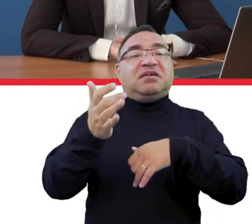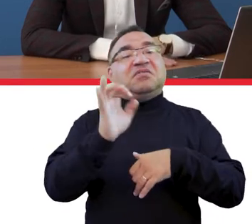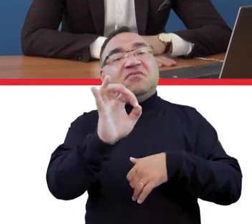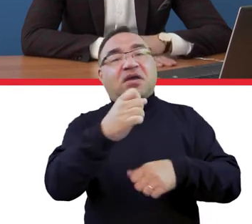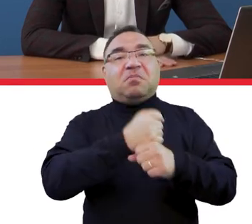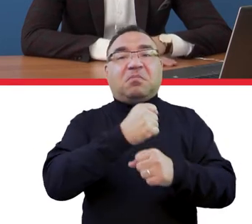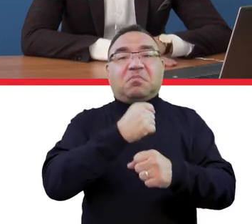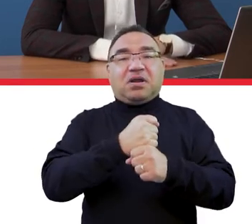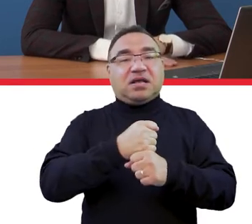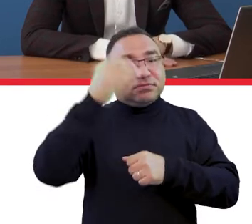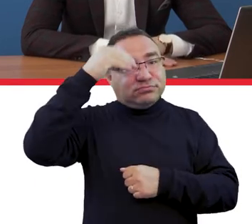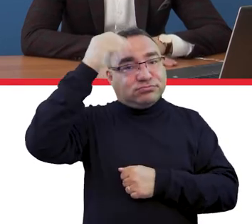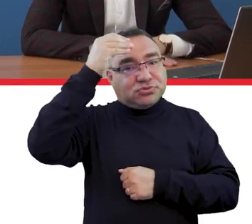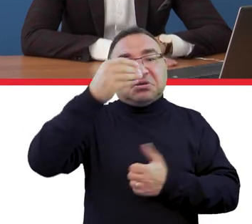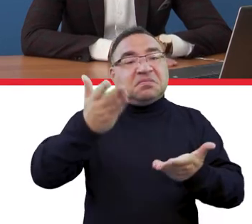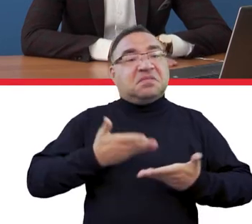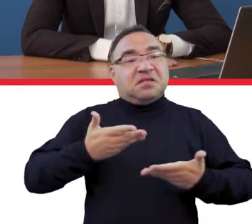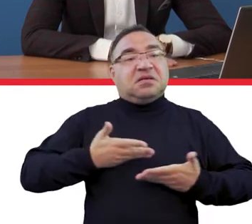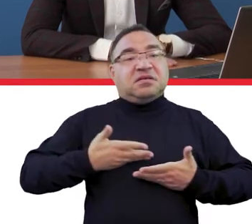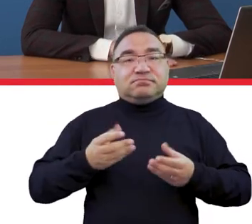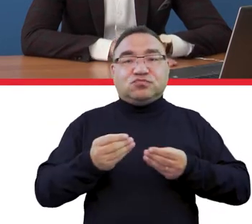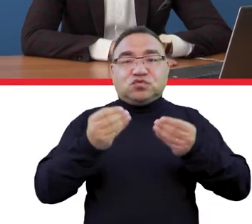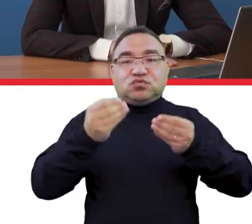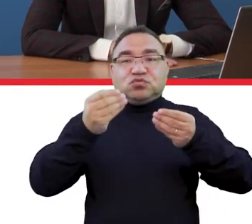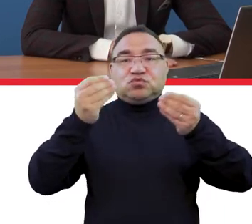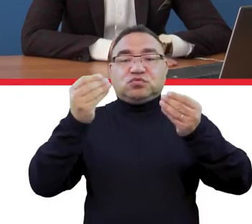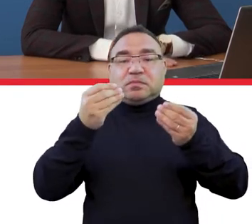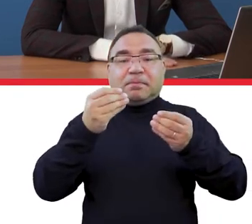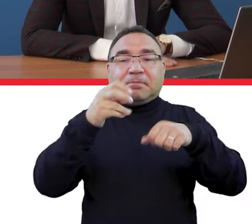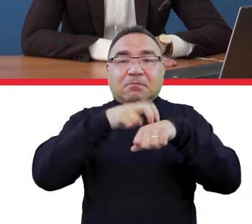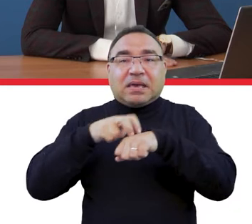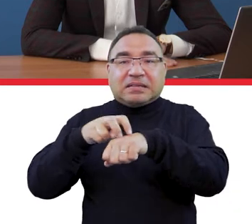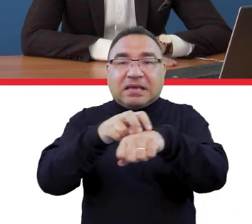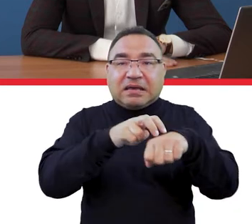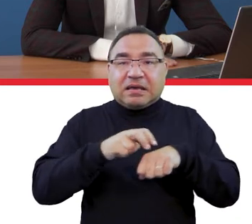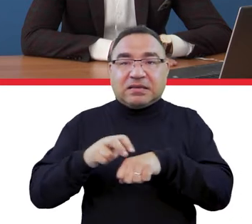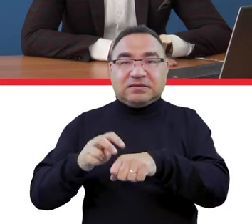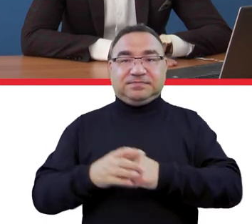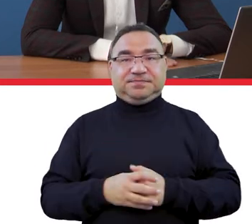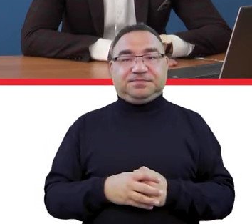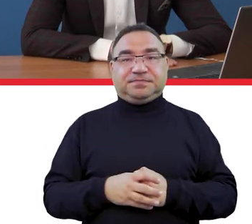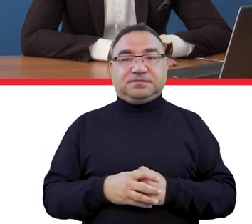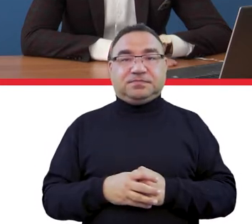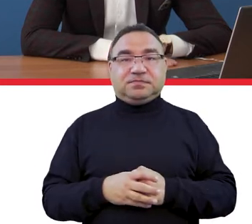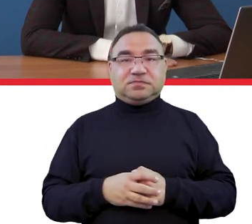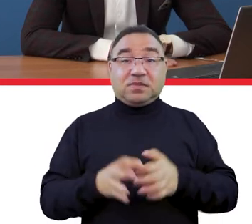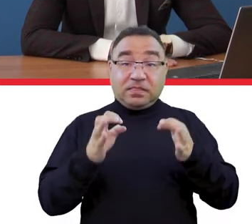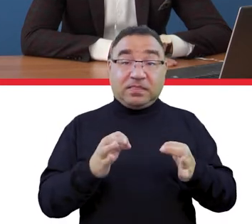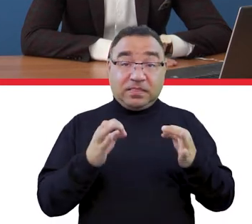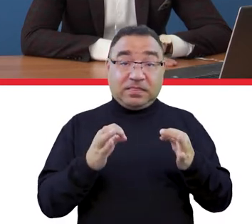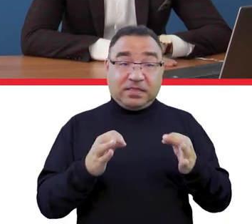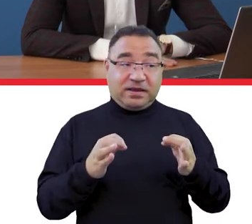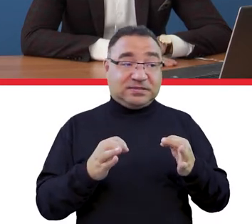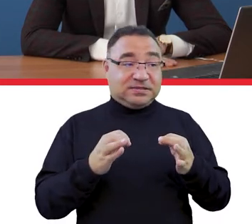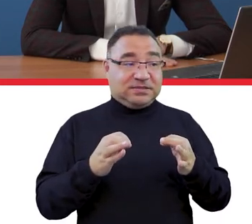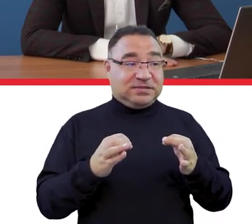wynikających z tego procesu uczenia się, z procesu badań. Także teraz pozwolicie